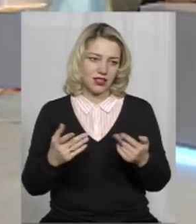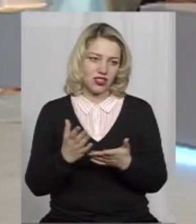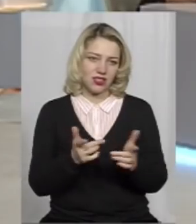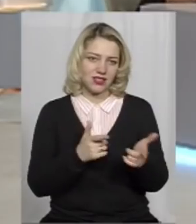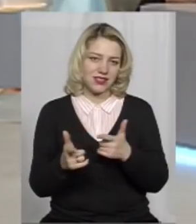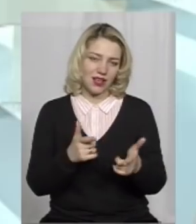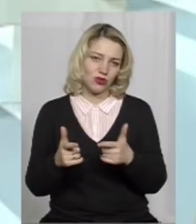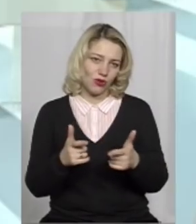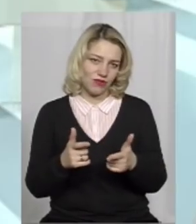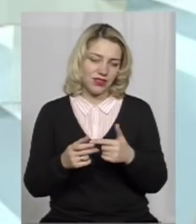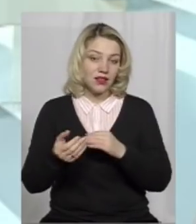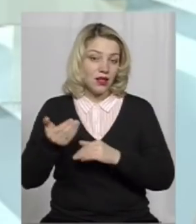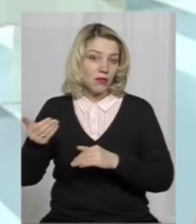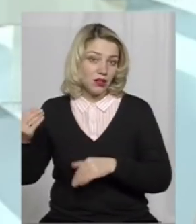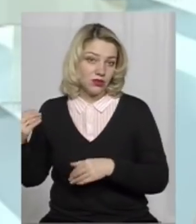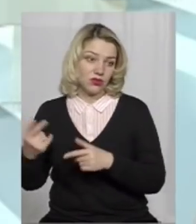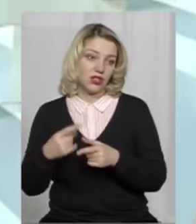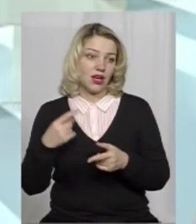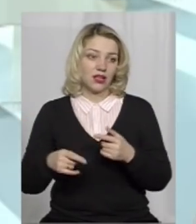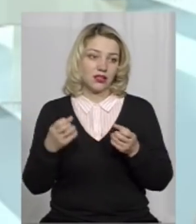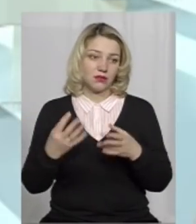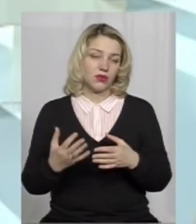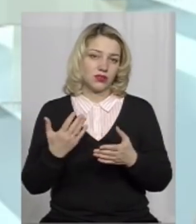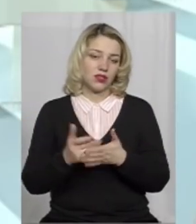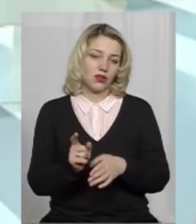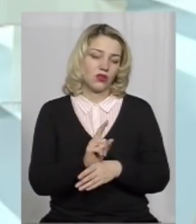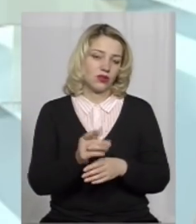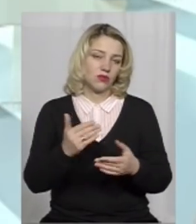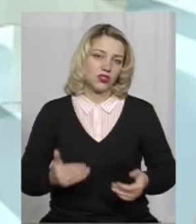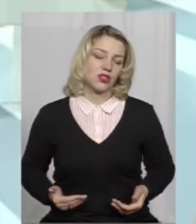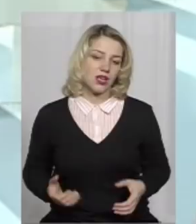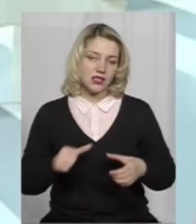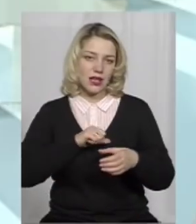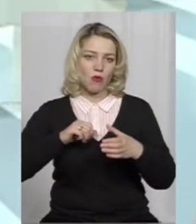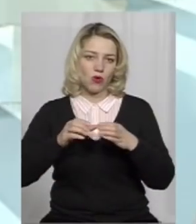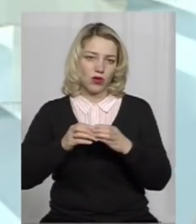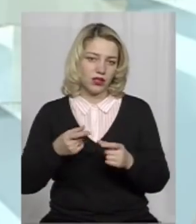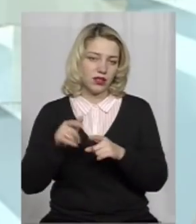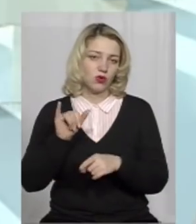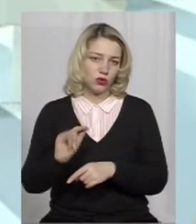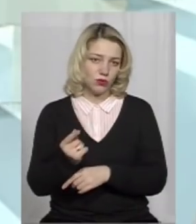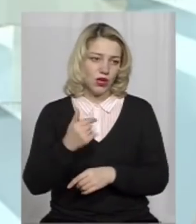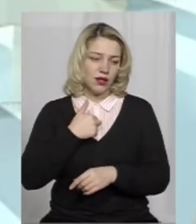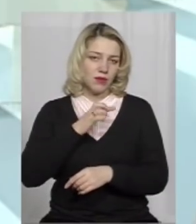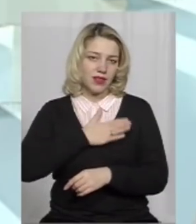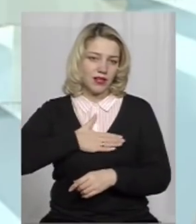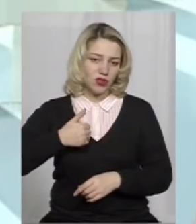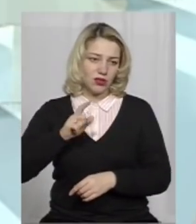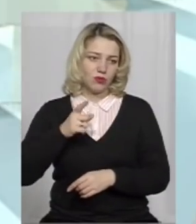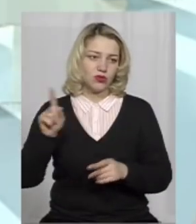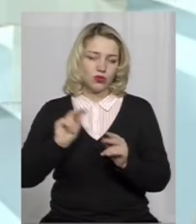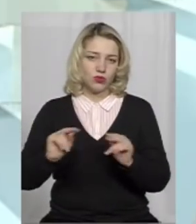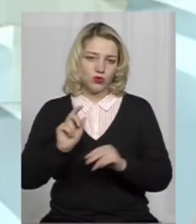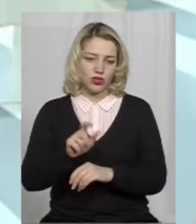заготовленими напередодні, а які є просто нормою життя колективу. Тому я би не хотіла, щоб